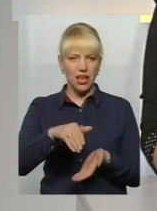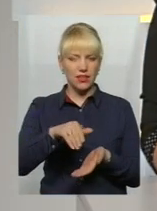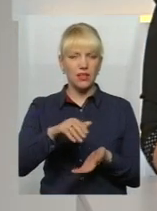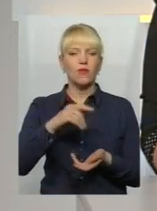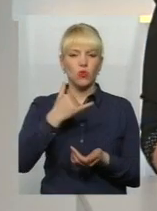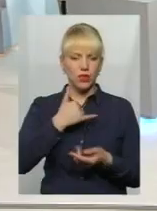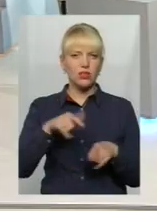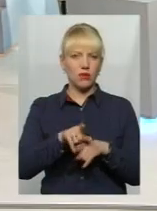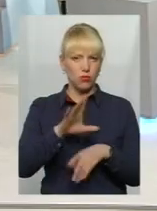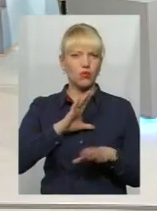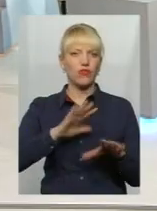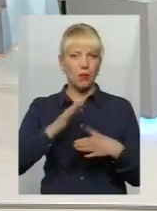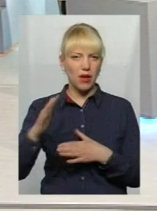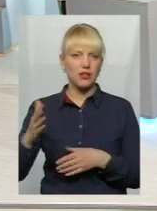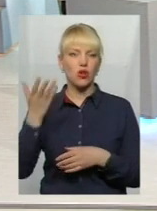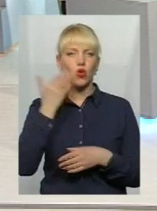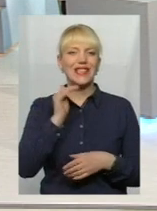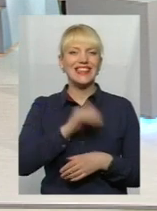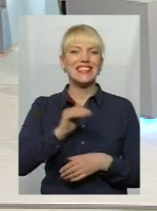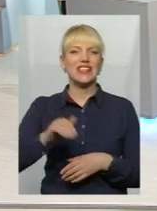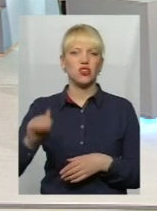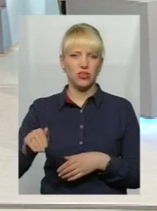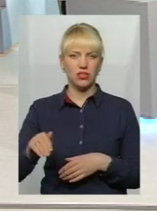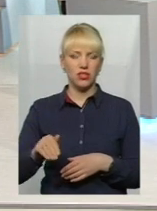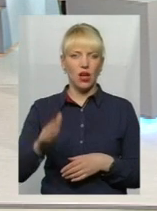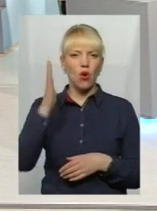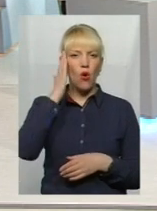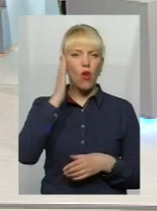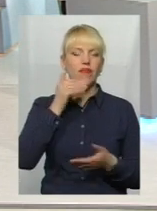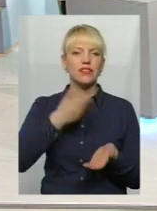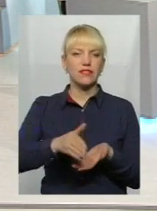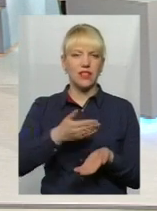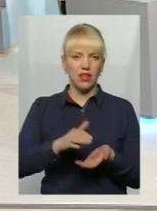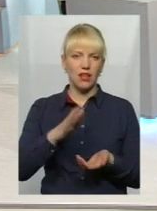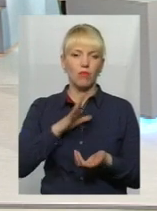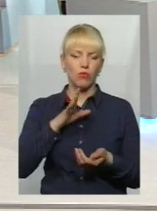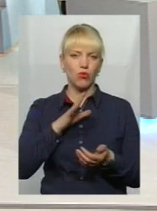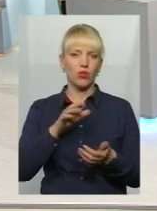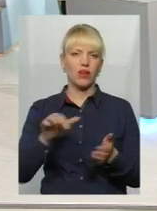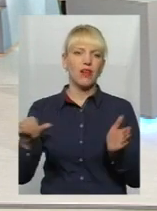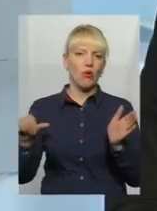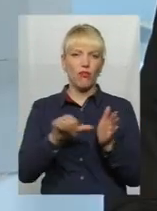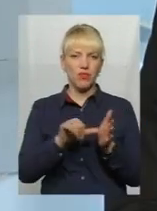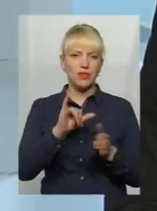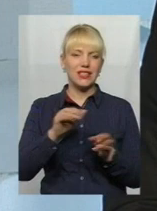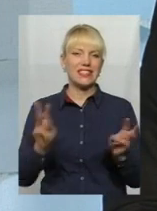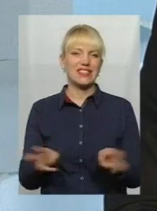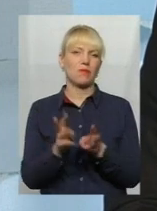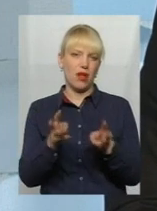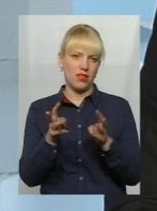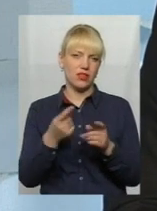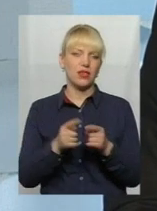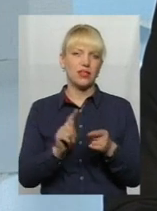нашої області також, там тисячі голів свиней були вибиті, спалені, і це мало дуже